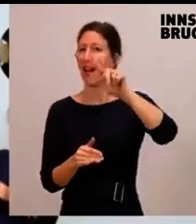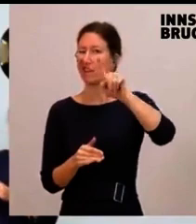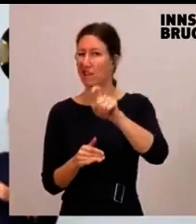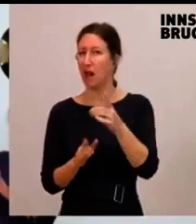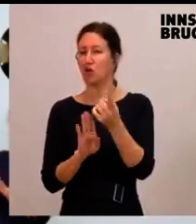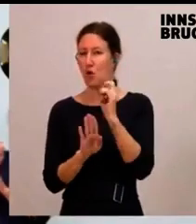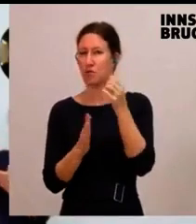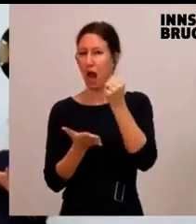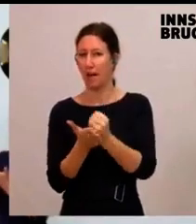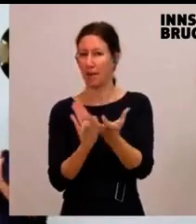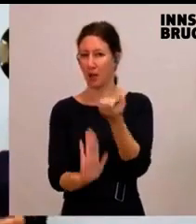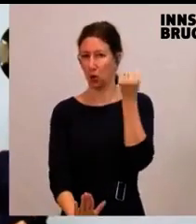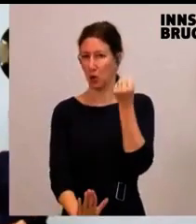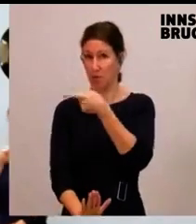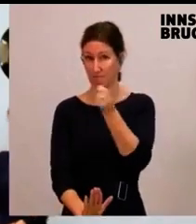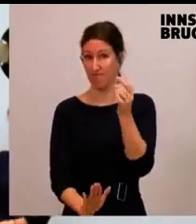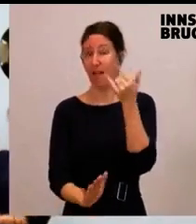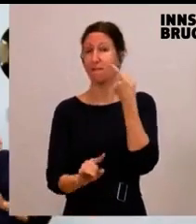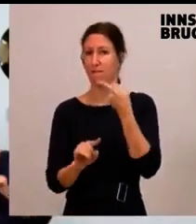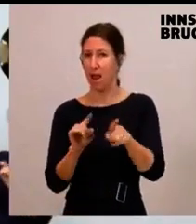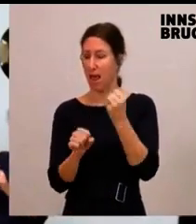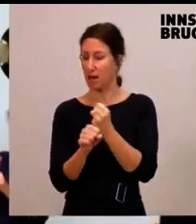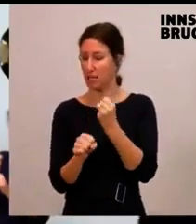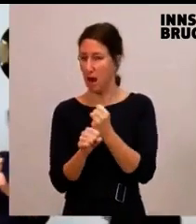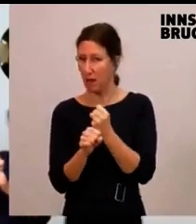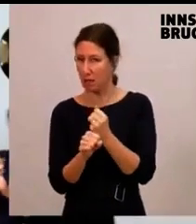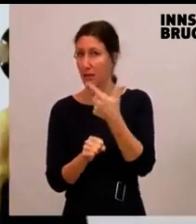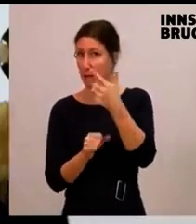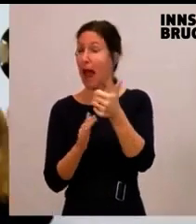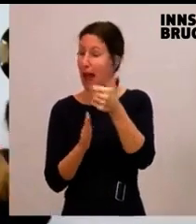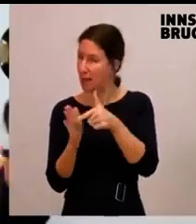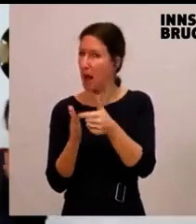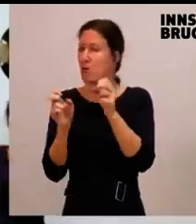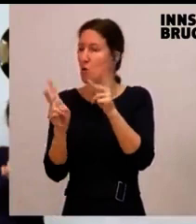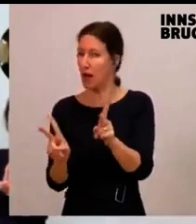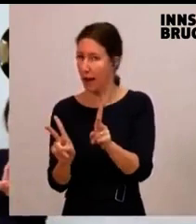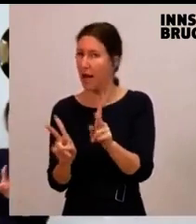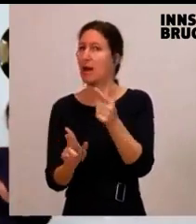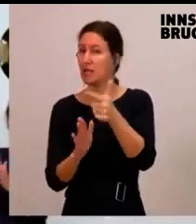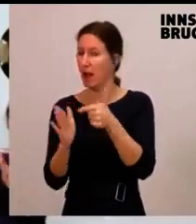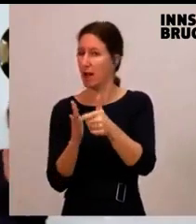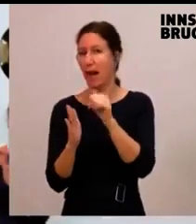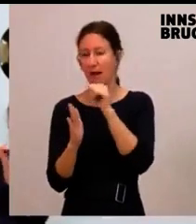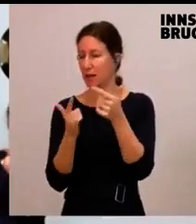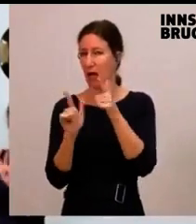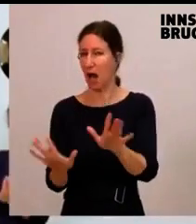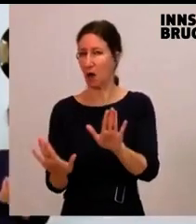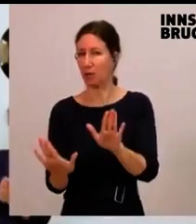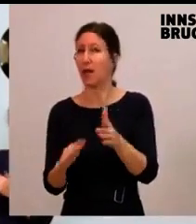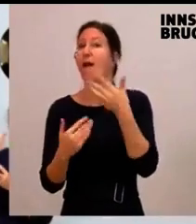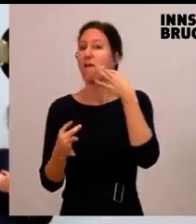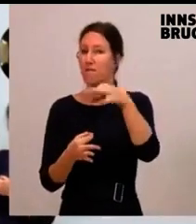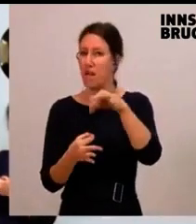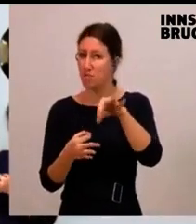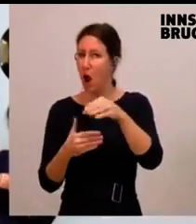alle einen Fehler gemacht. Die meisten wissen es eh. Einen Fehler kann man anderen machen. Wenn man das Wort macht, wird es kritisch. Ich überlege es euch. Im Februar wird Gemeinderat